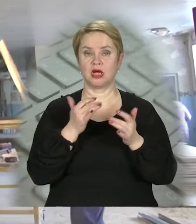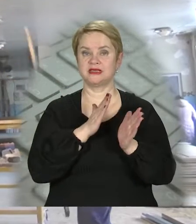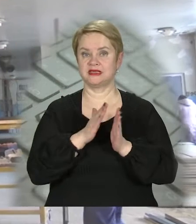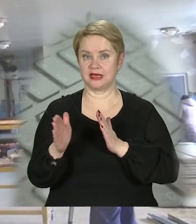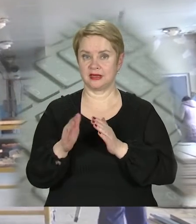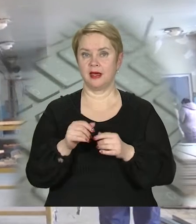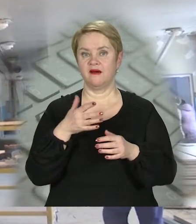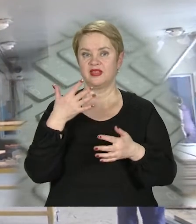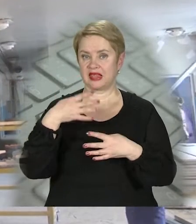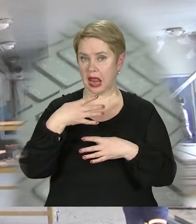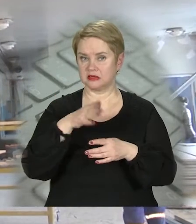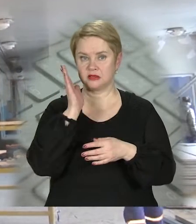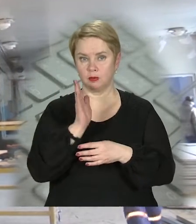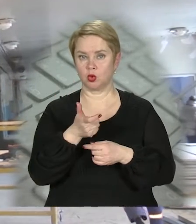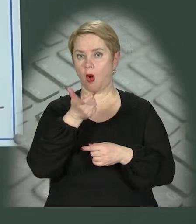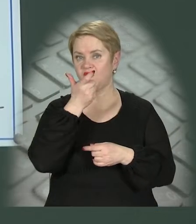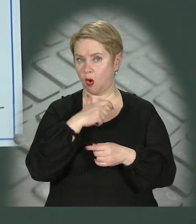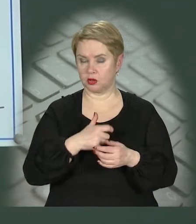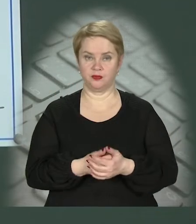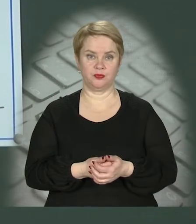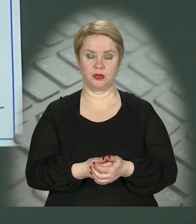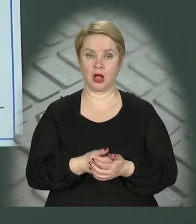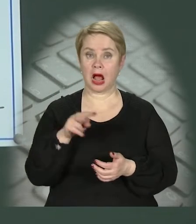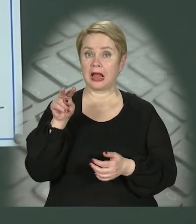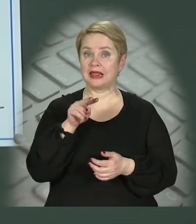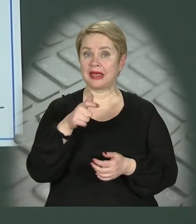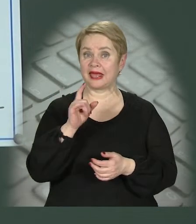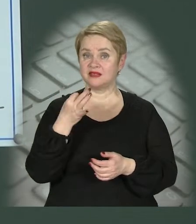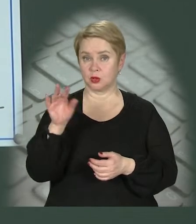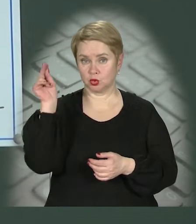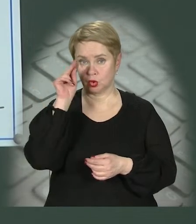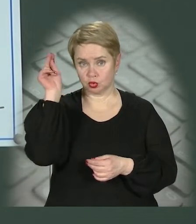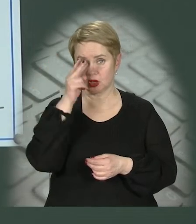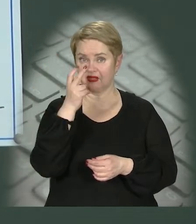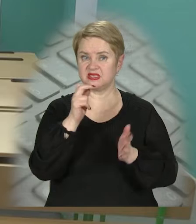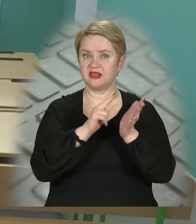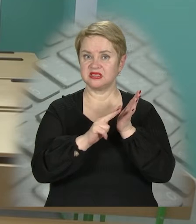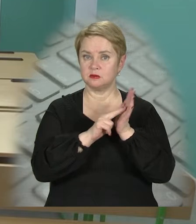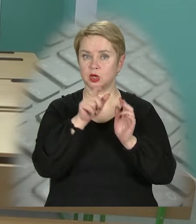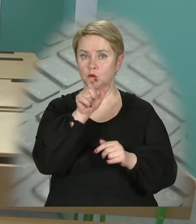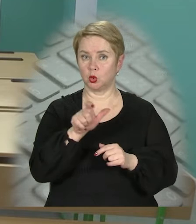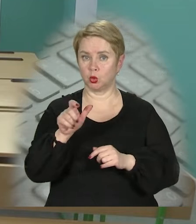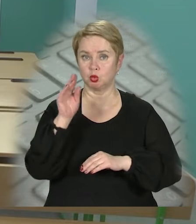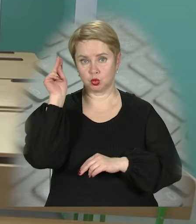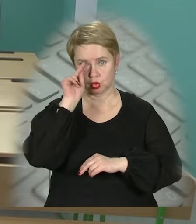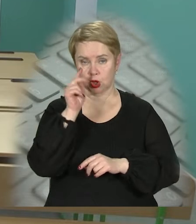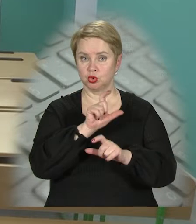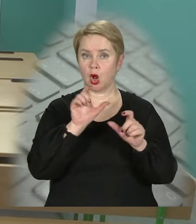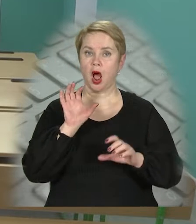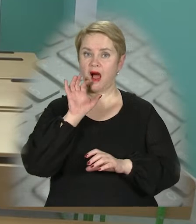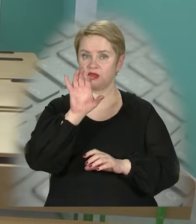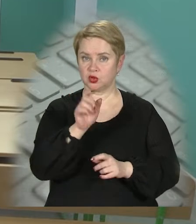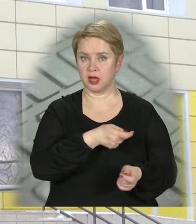системі вентиляції тепер буде комфортно. У Олихівському ліцеї навчаються 280 учнів. Деяких шкільними